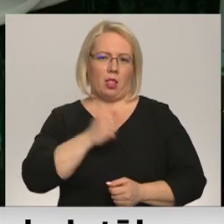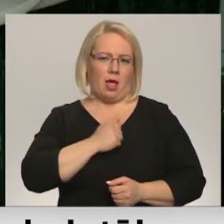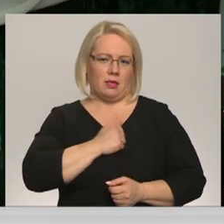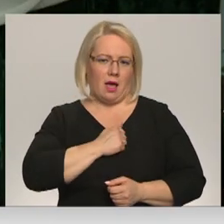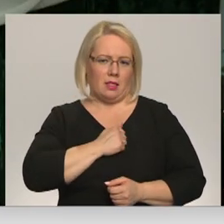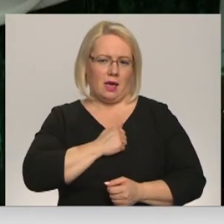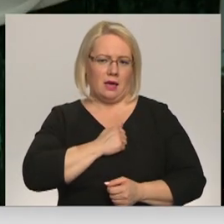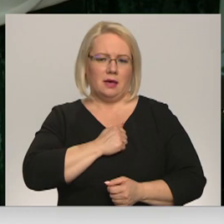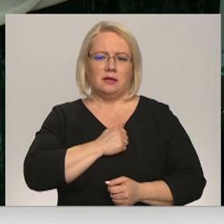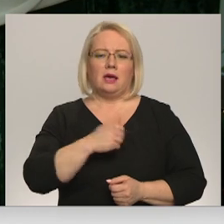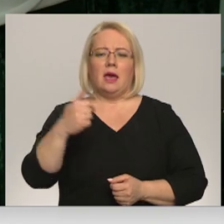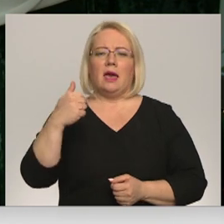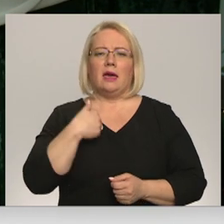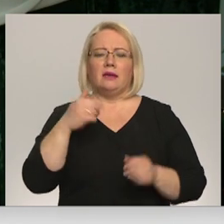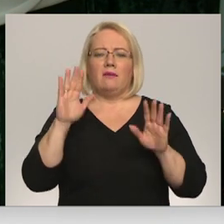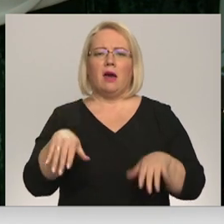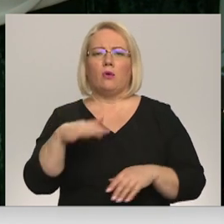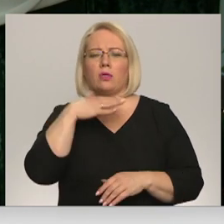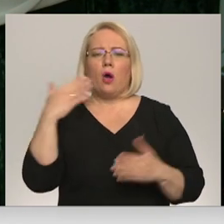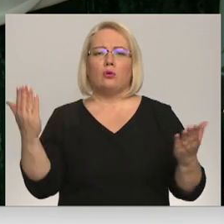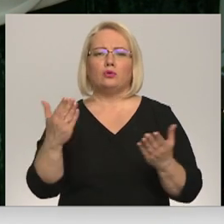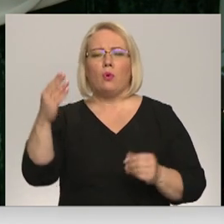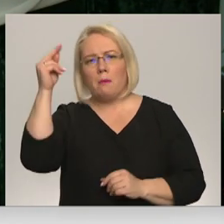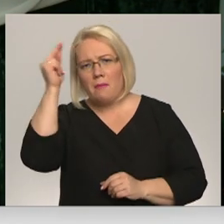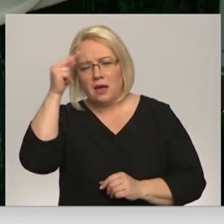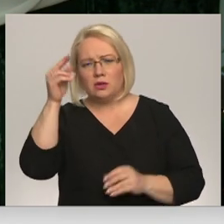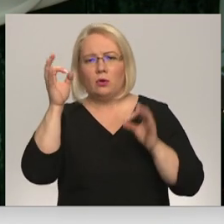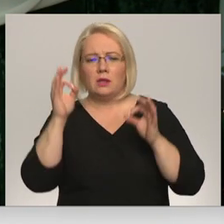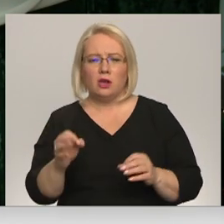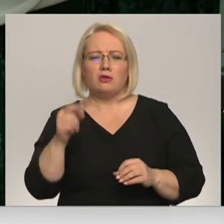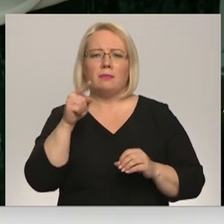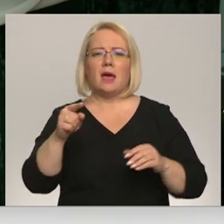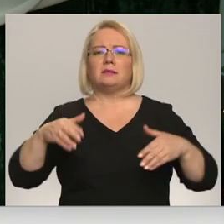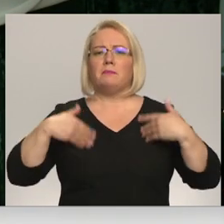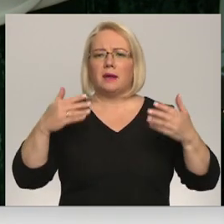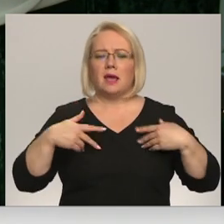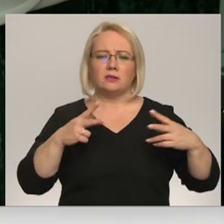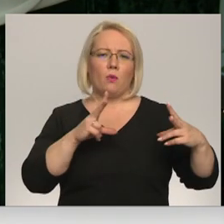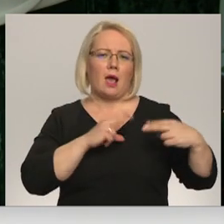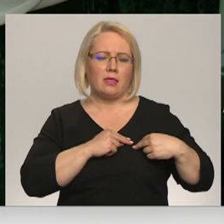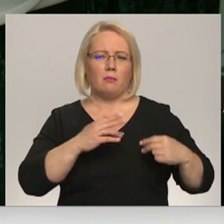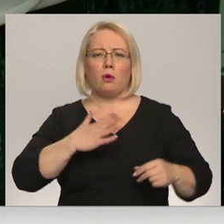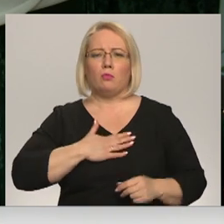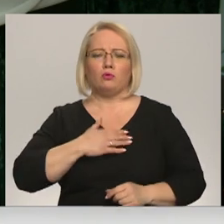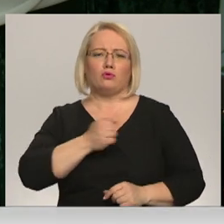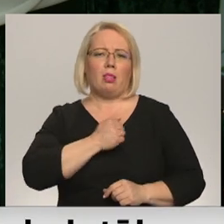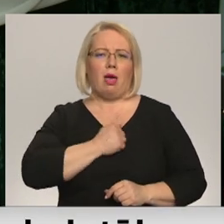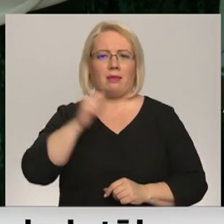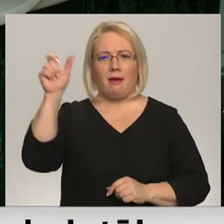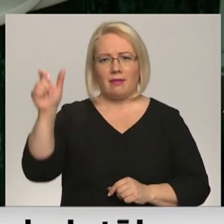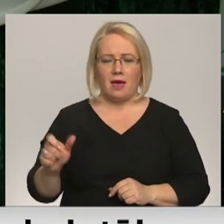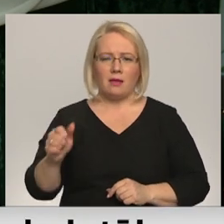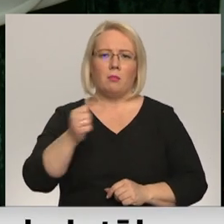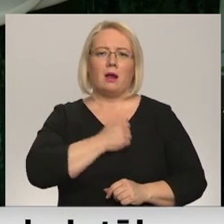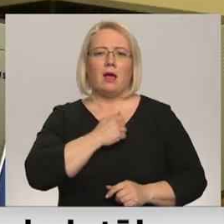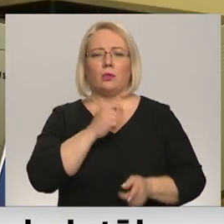jodāds, ko varu mocētīst. Un tiešām tāds prīks un gandarējums par mausu Latgaļi, par Latgaļas